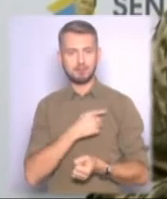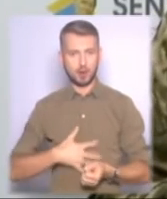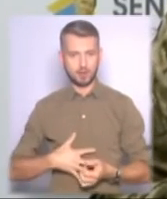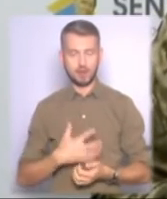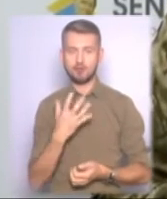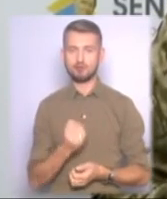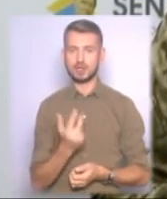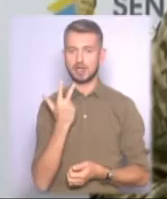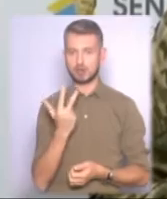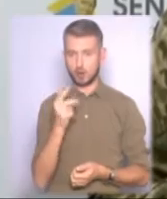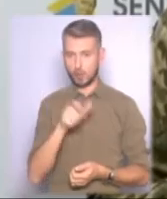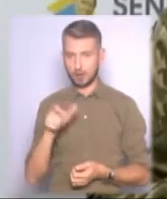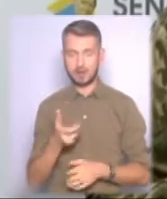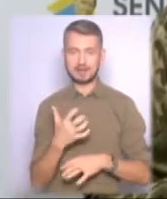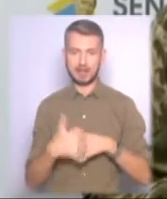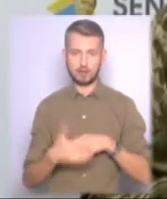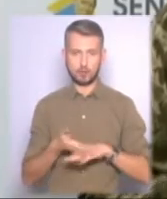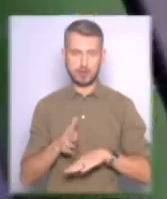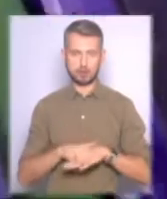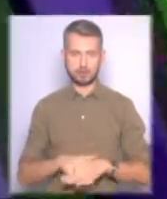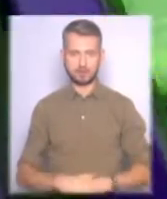ще троє – середньої тяжкості.